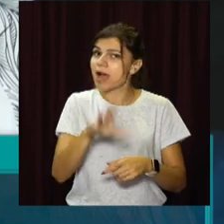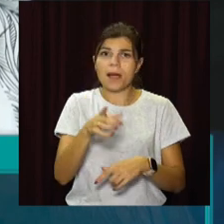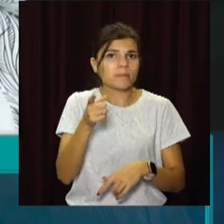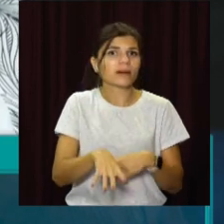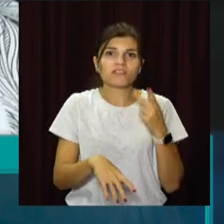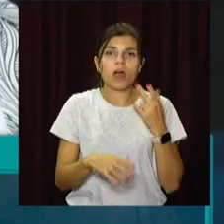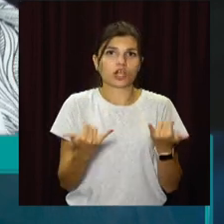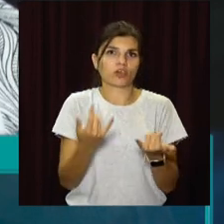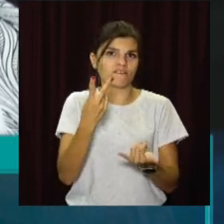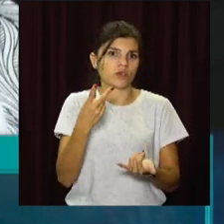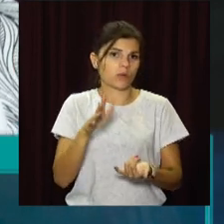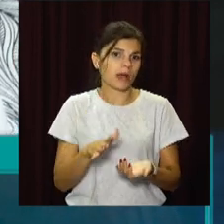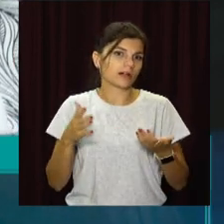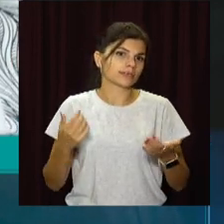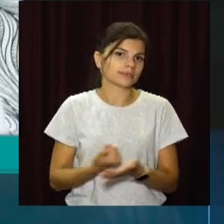а зараз вторим.